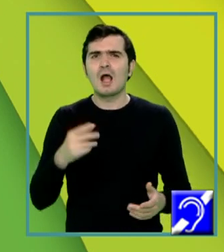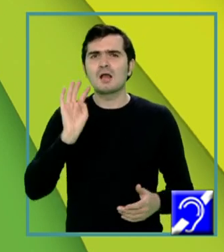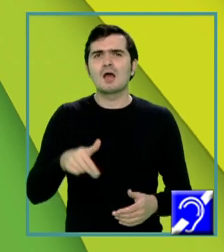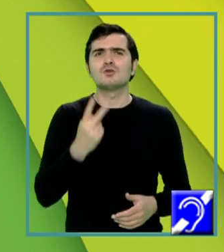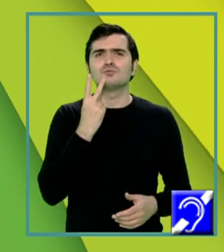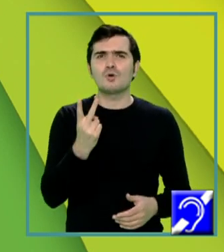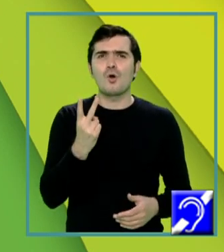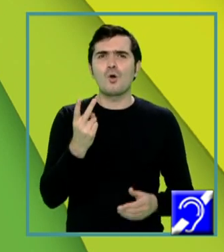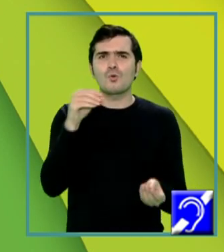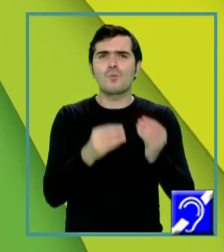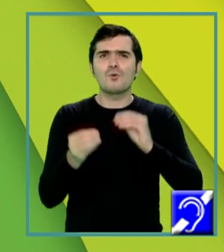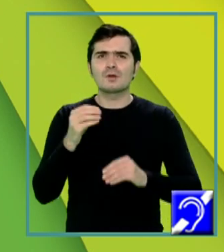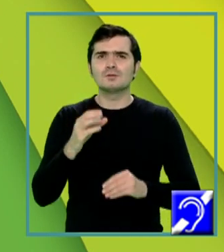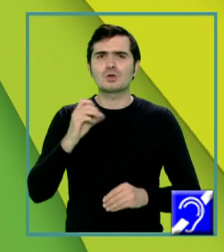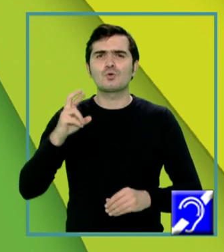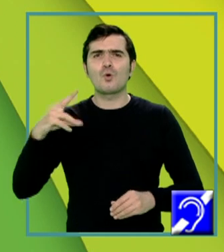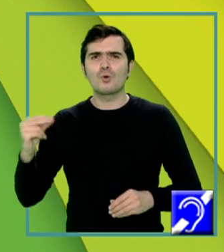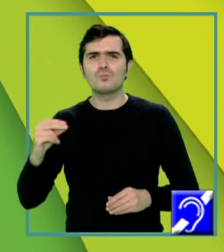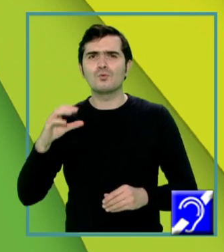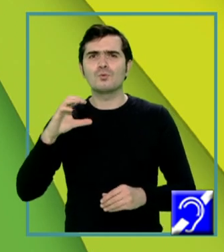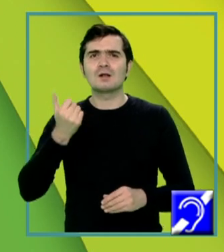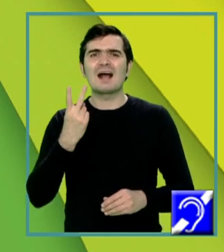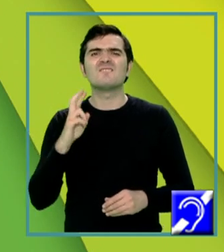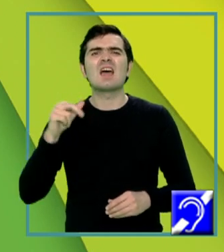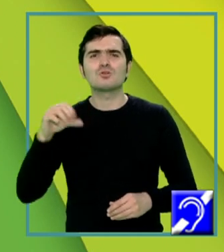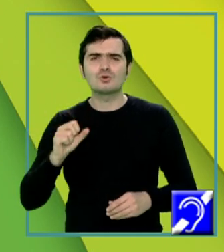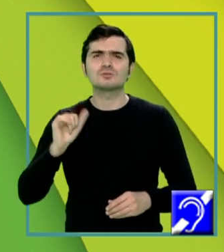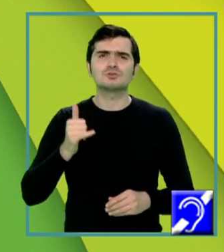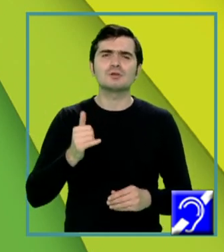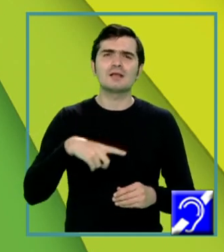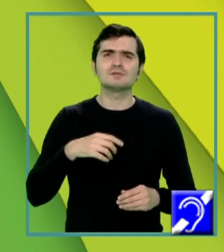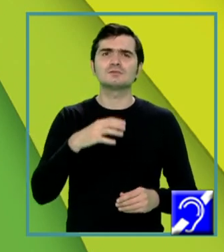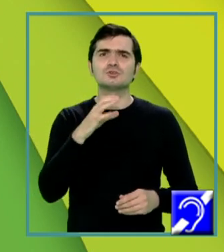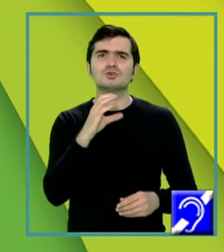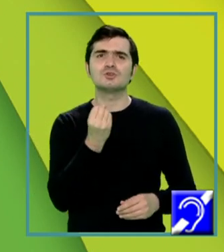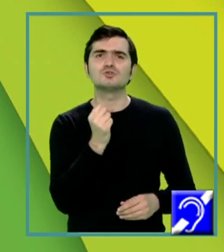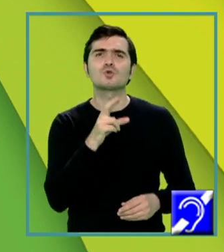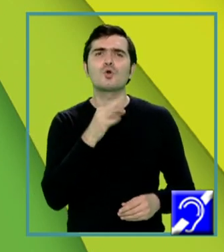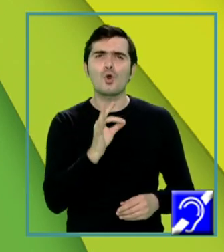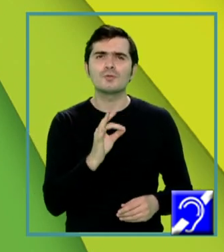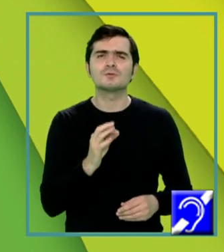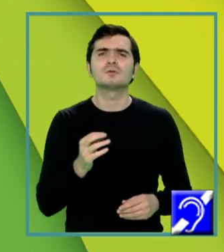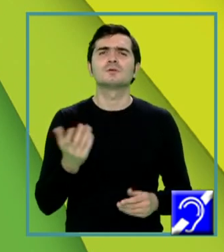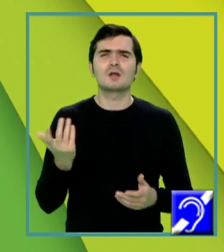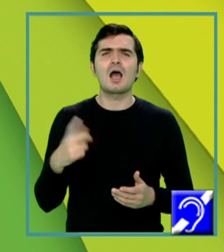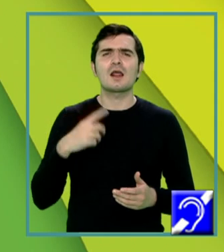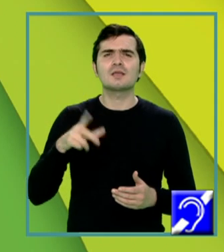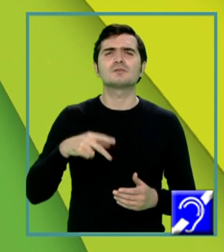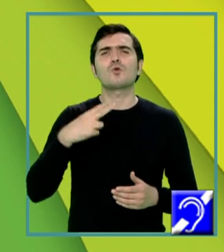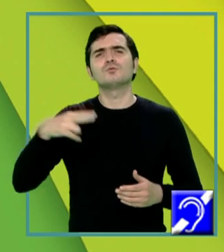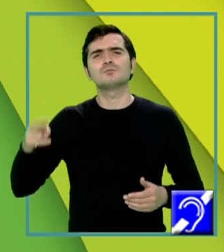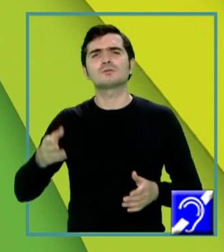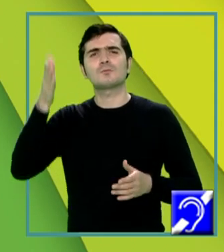componente erectile, corp cavernos și corp spongios, și scrot, reprezentat de tunici concentrice, continuate cu structurile